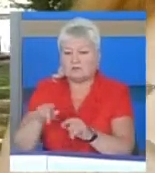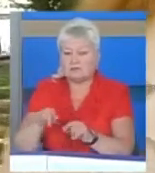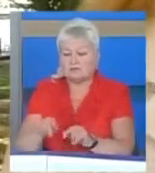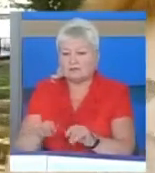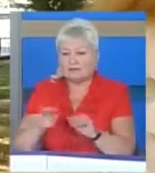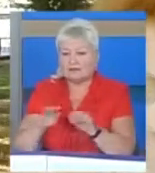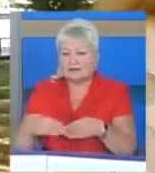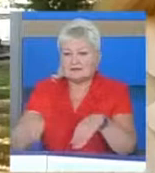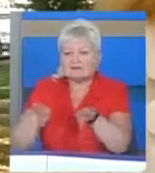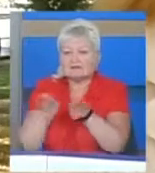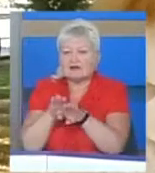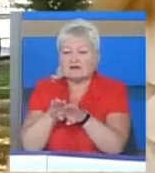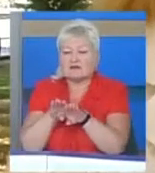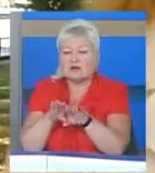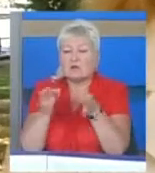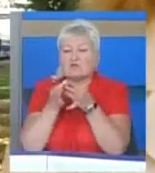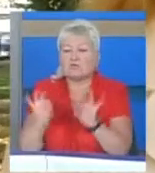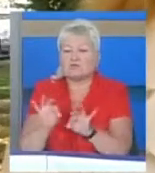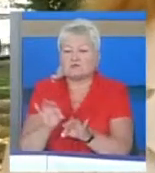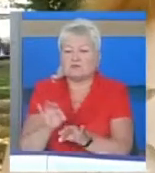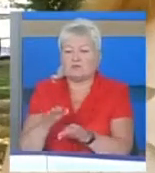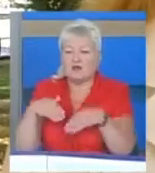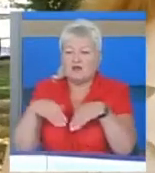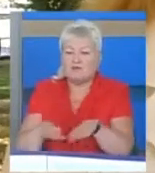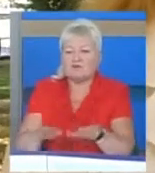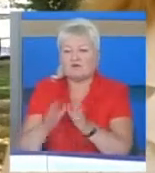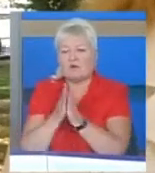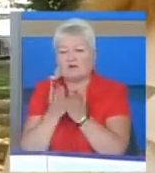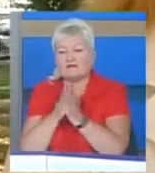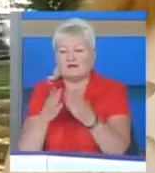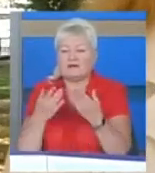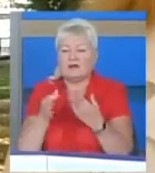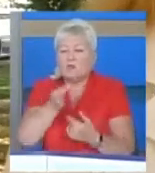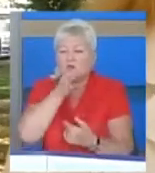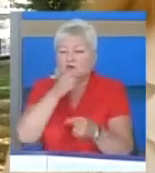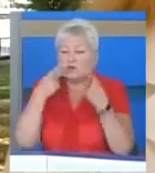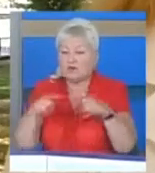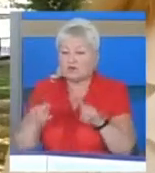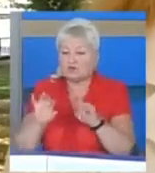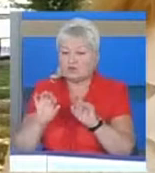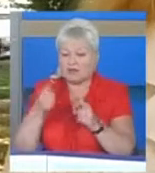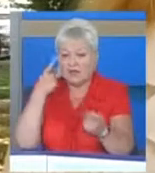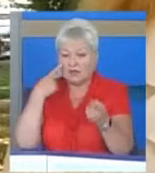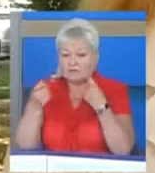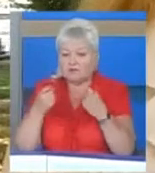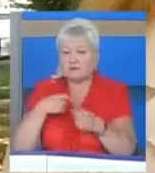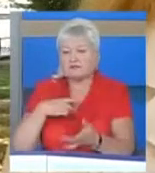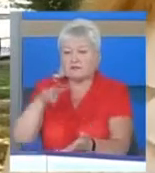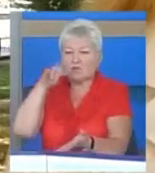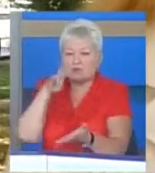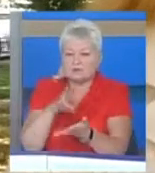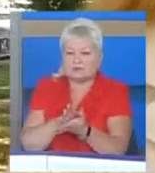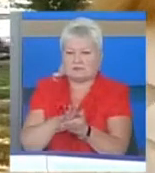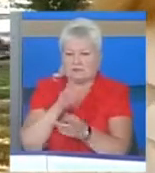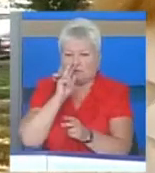відео, до книги, до будь-якої іншої інформації. І ми от постійно моніторимо ось